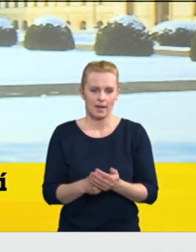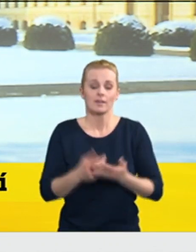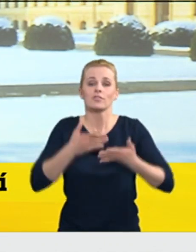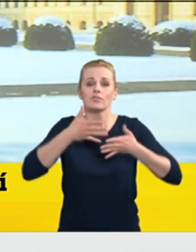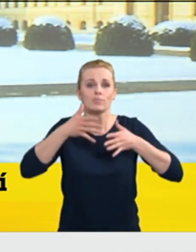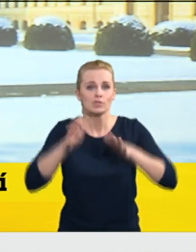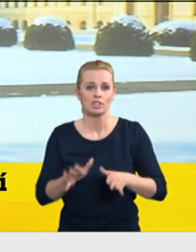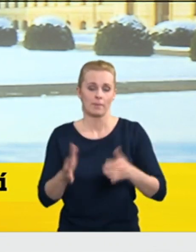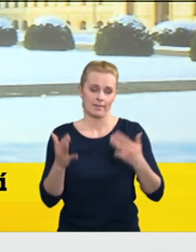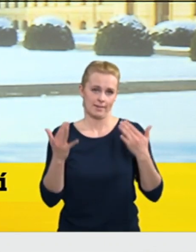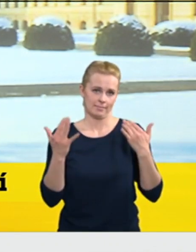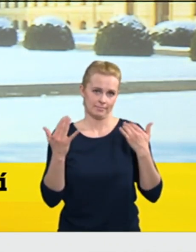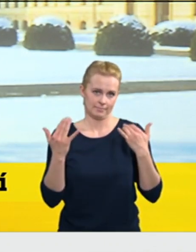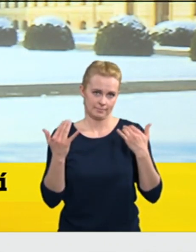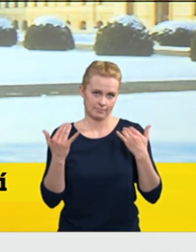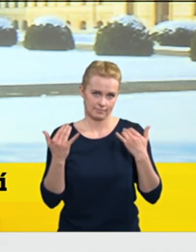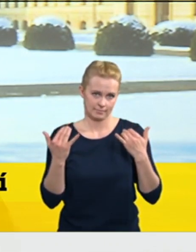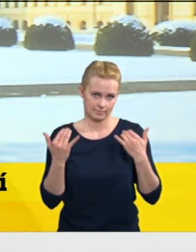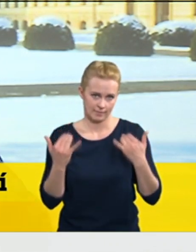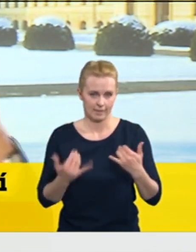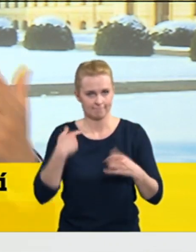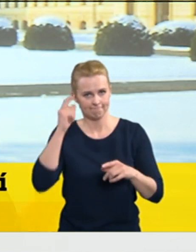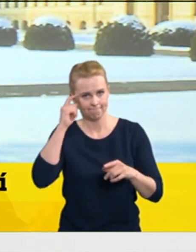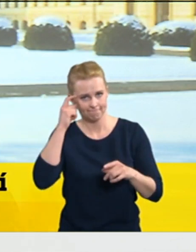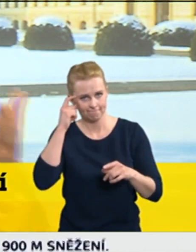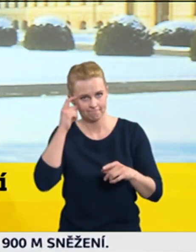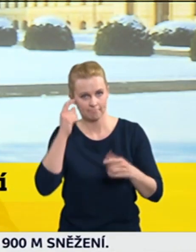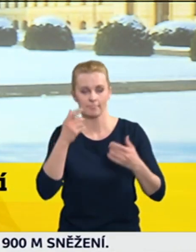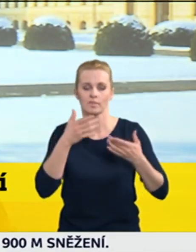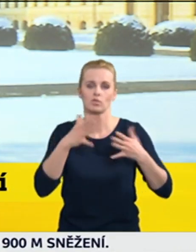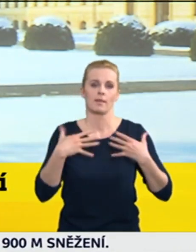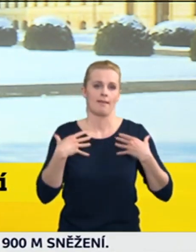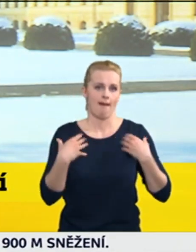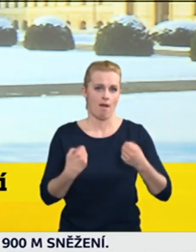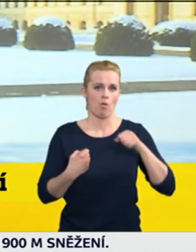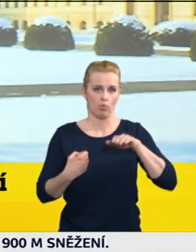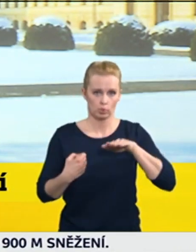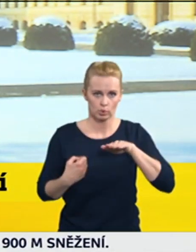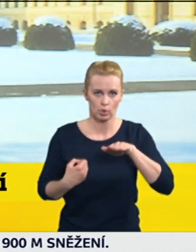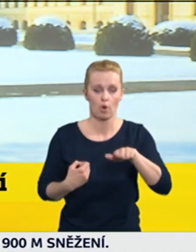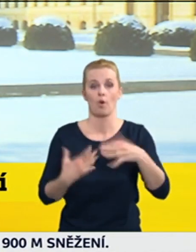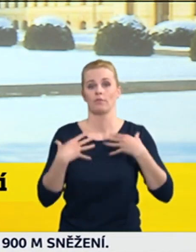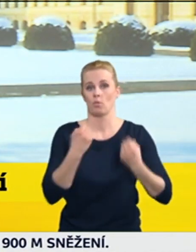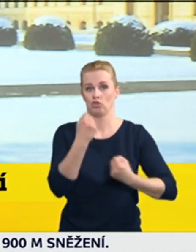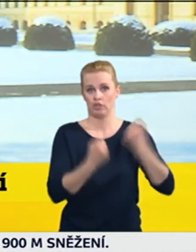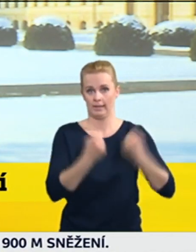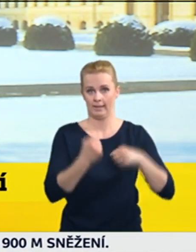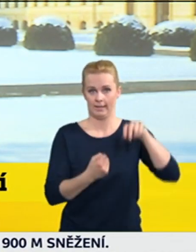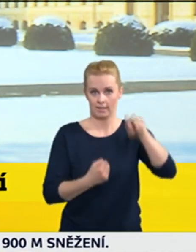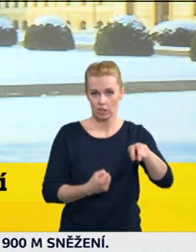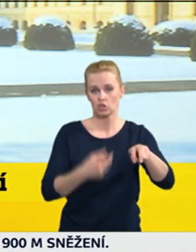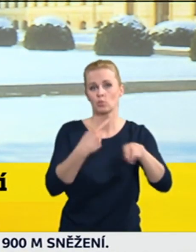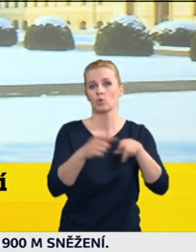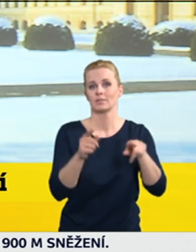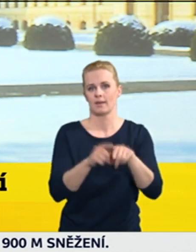pohybuje vozidlo s řidičem a s instruktorem autoškoly,